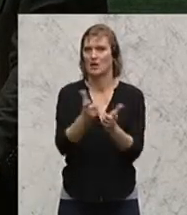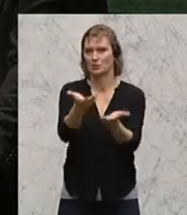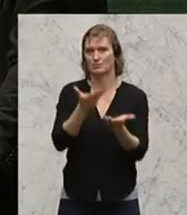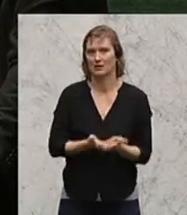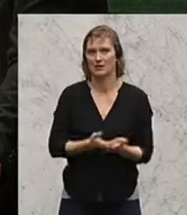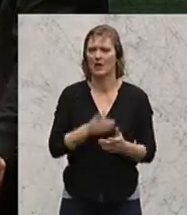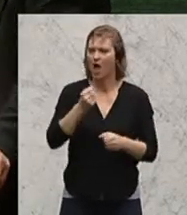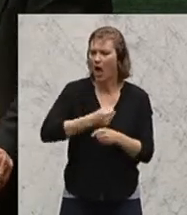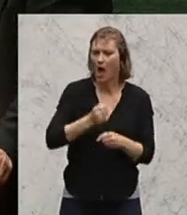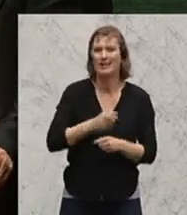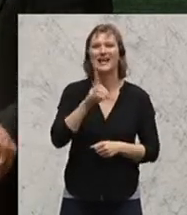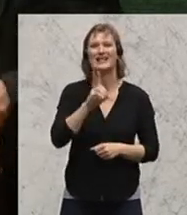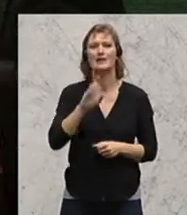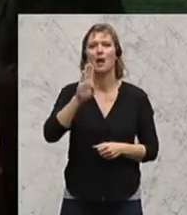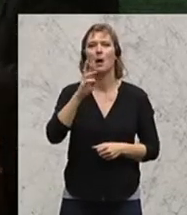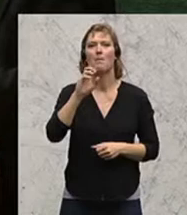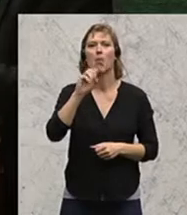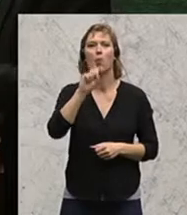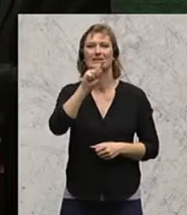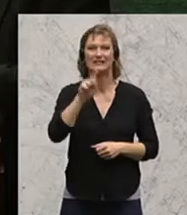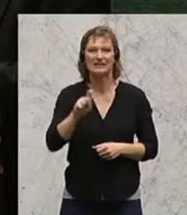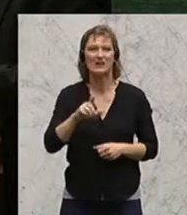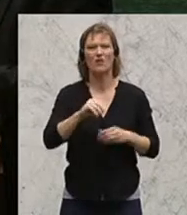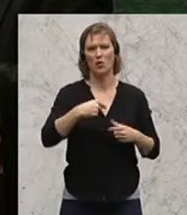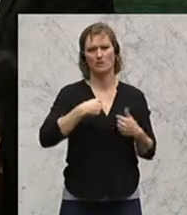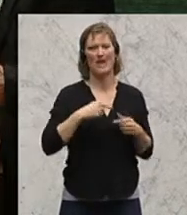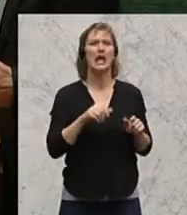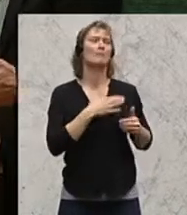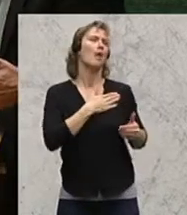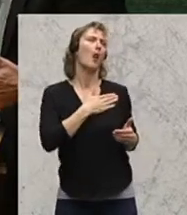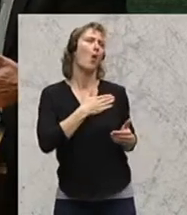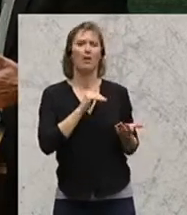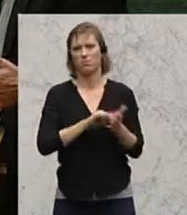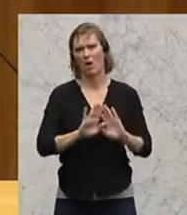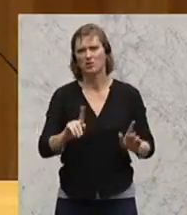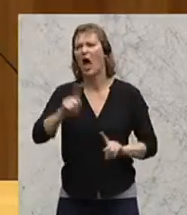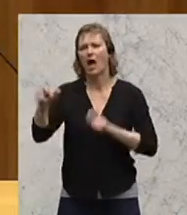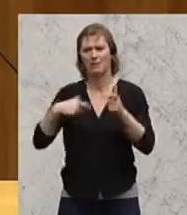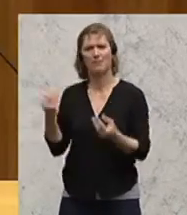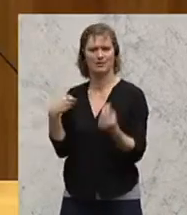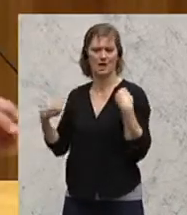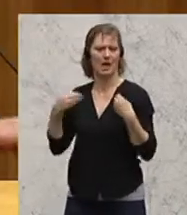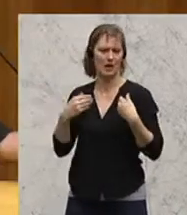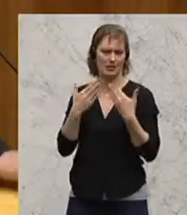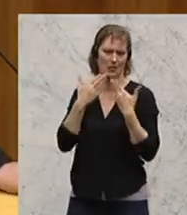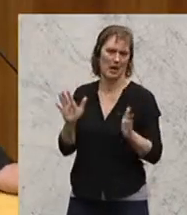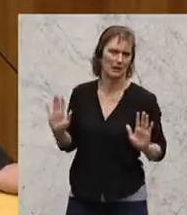Und die Arbeit von Dieter Brost und mir werde ich jetzt nicht extra loben. Da ist man lieber, wenn das von anderen Parteien kommt.